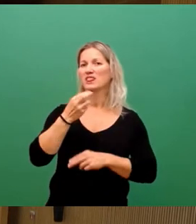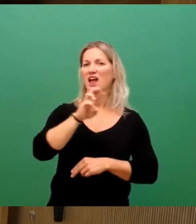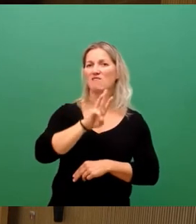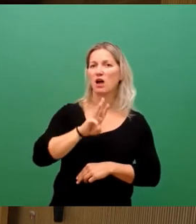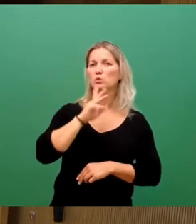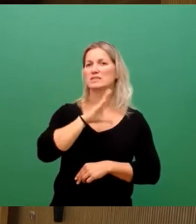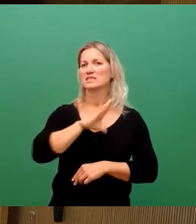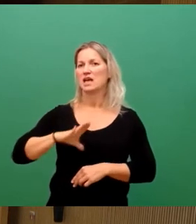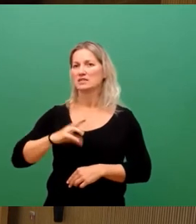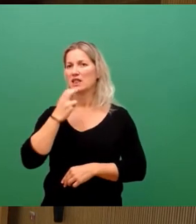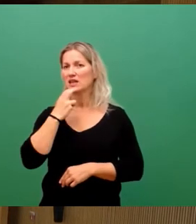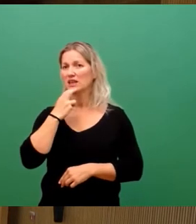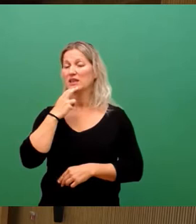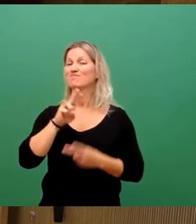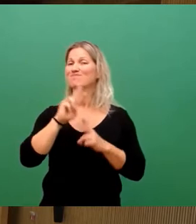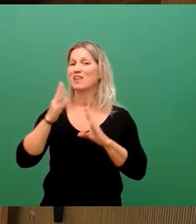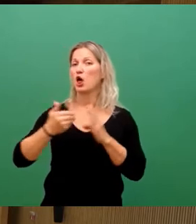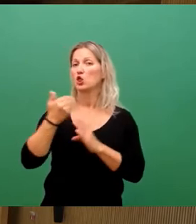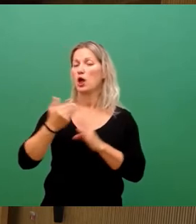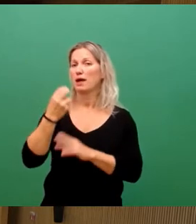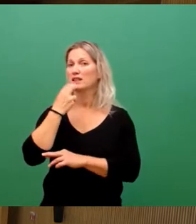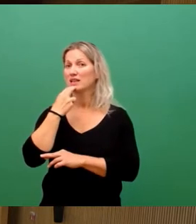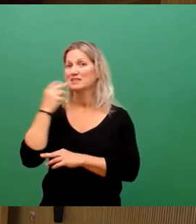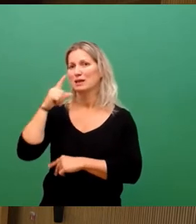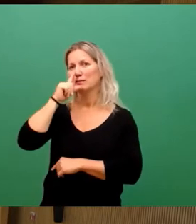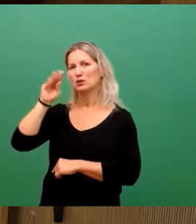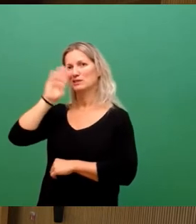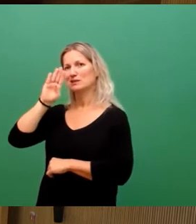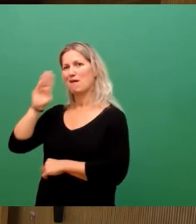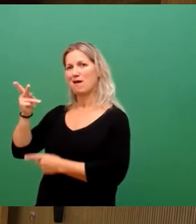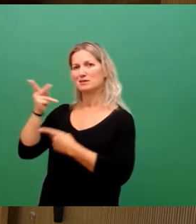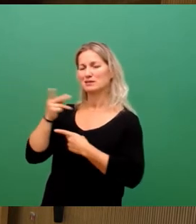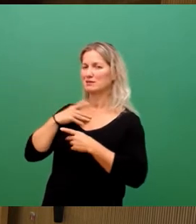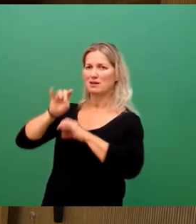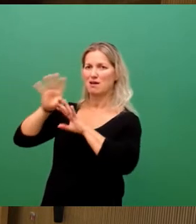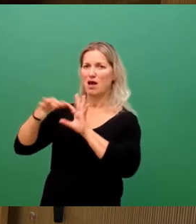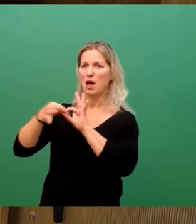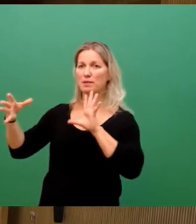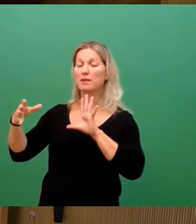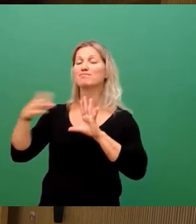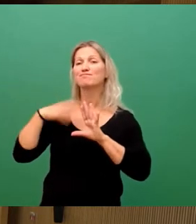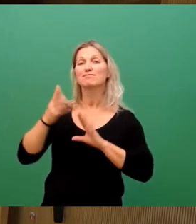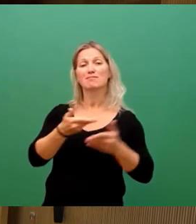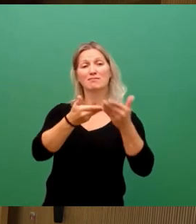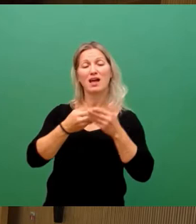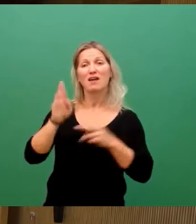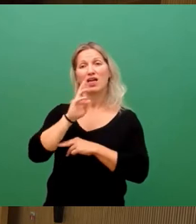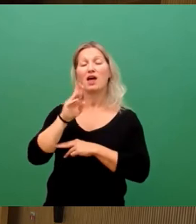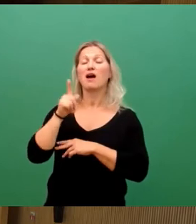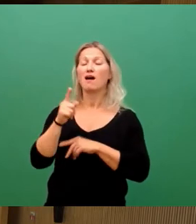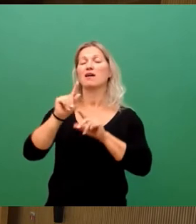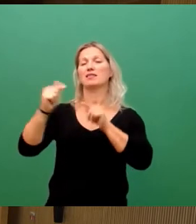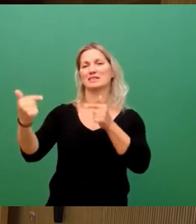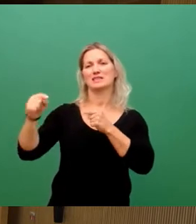erneuerbare Energien wiederherstellen, raus aus Putins Gas. Einreicher ist Fraktion die Dissidenten. Sie werden starten und in der